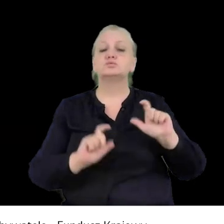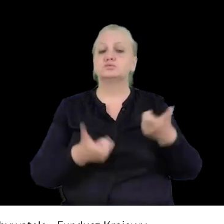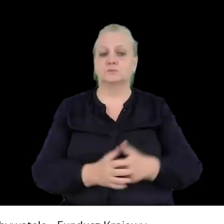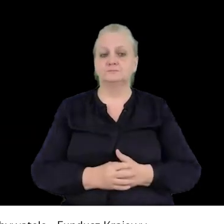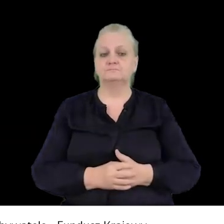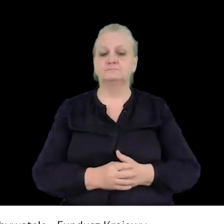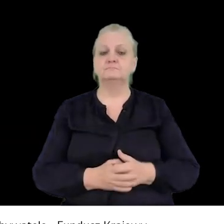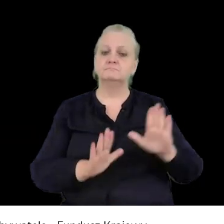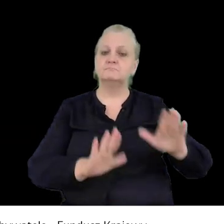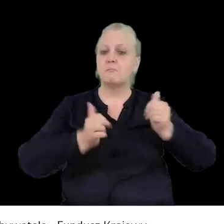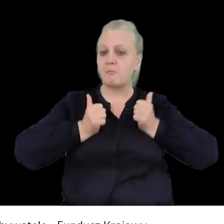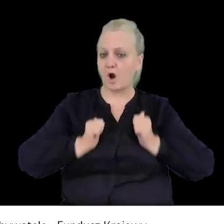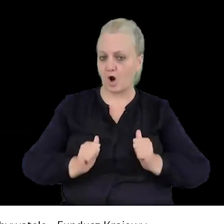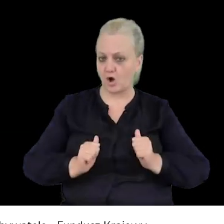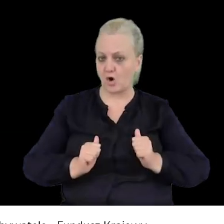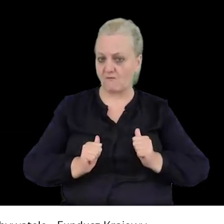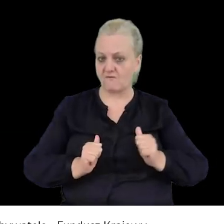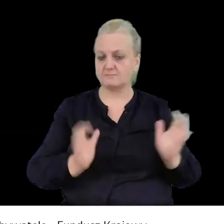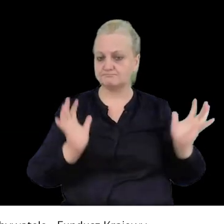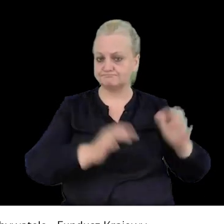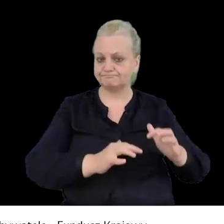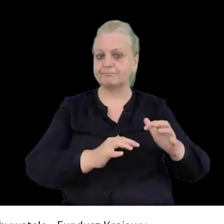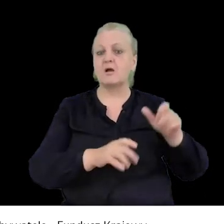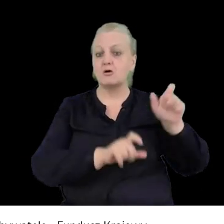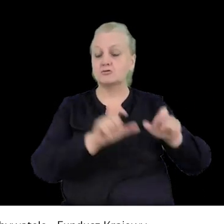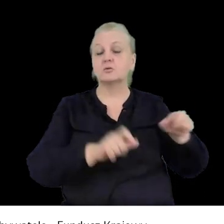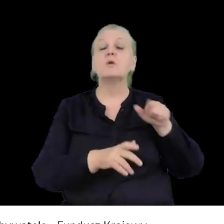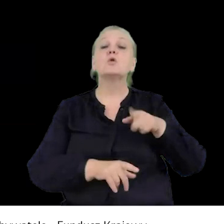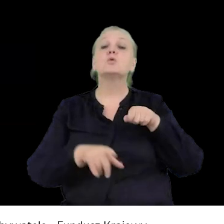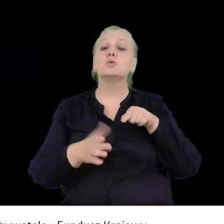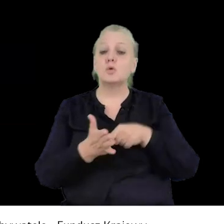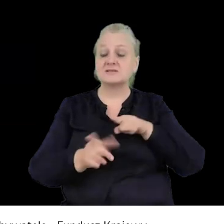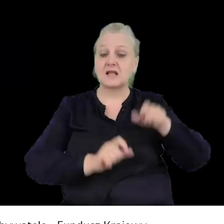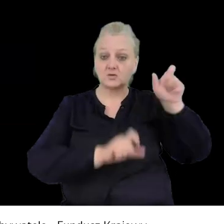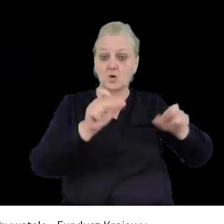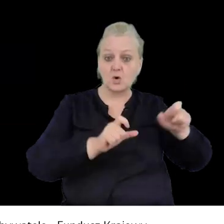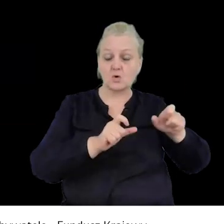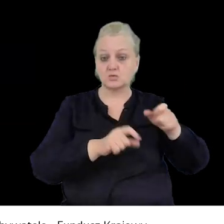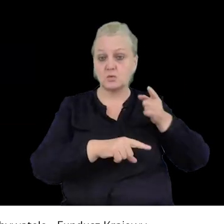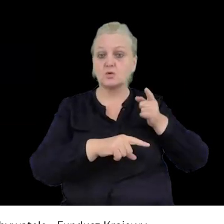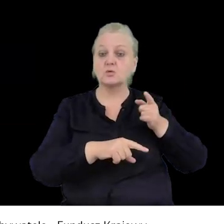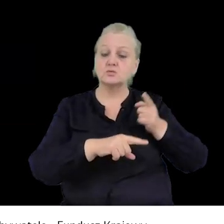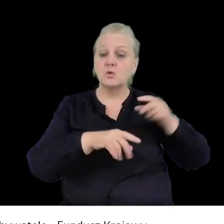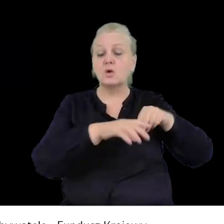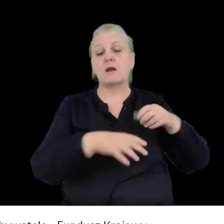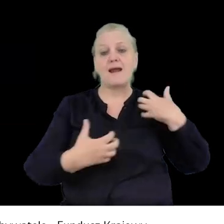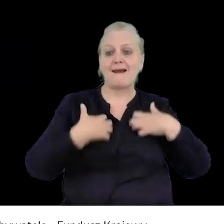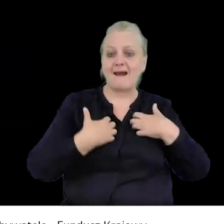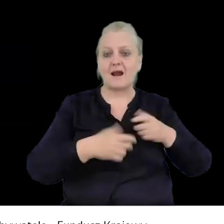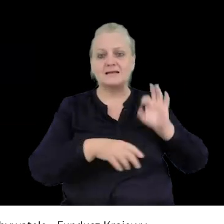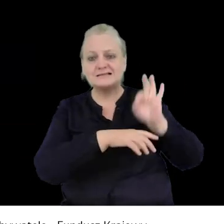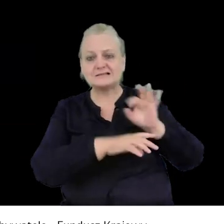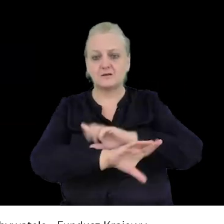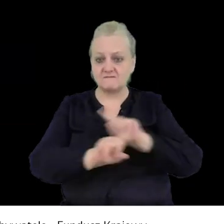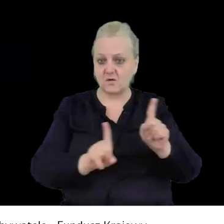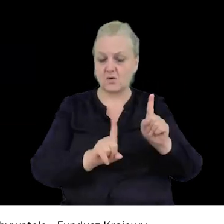pokojowe. Pokojowe zgromadzenie oznacza, że jego uczestnicy nie są ani agresywni, ani stosują przemocy, ani